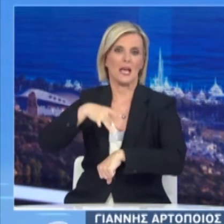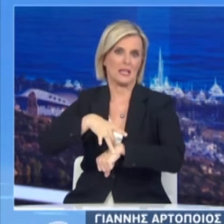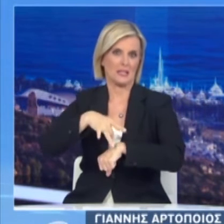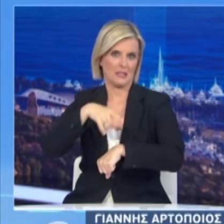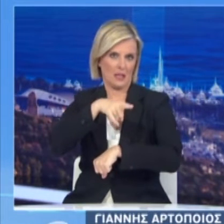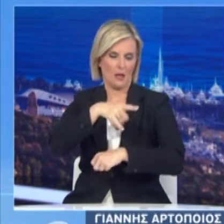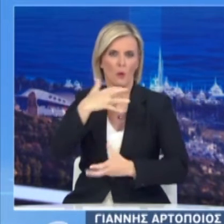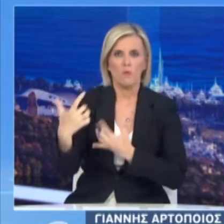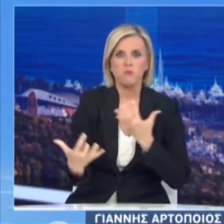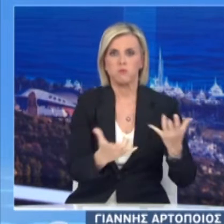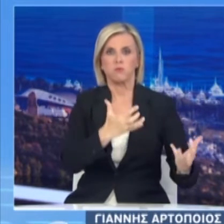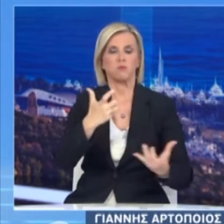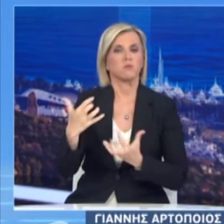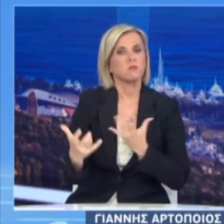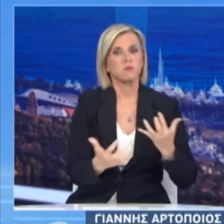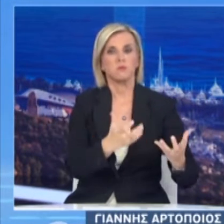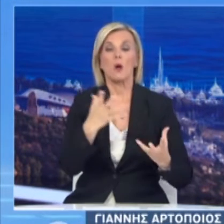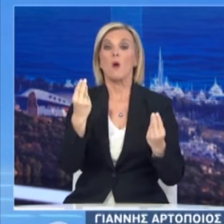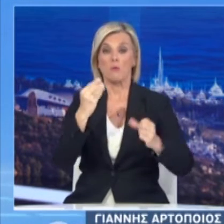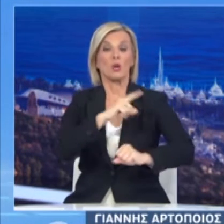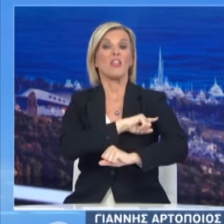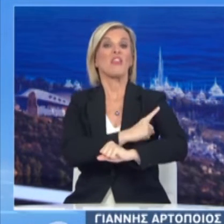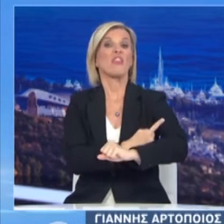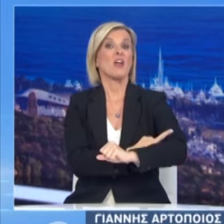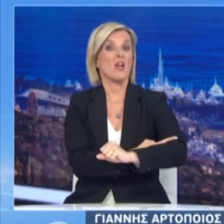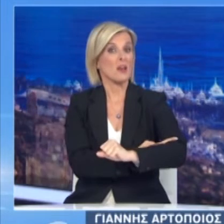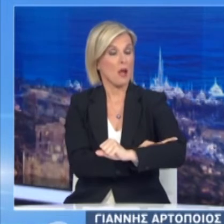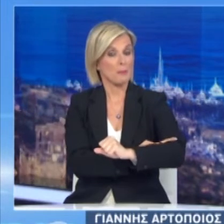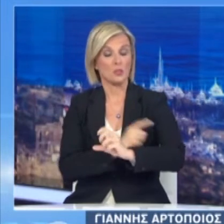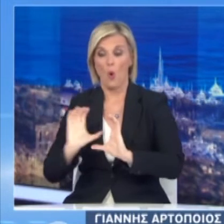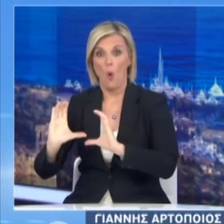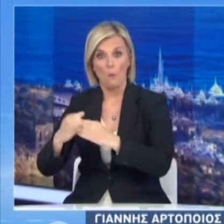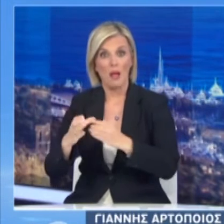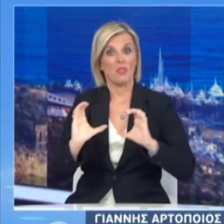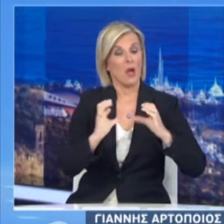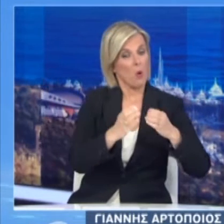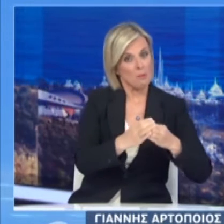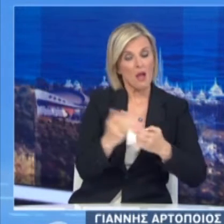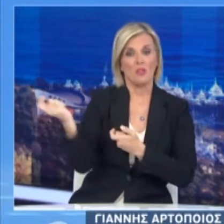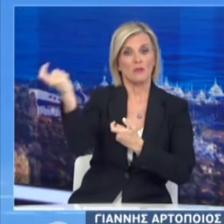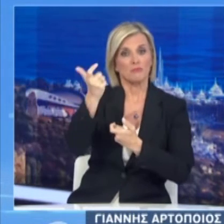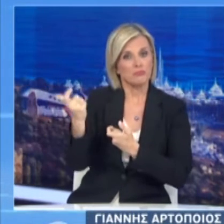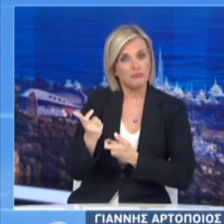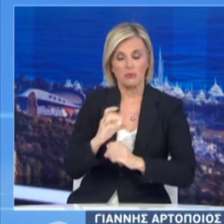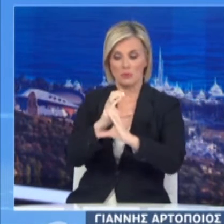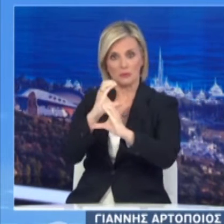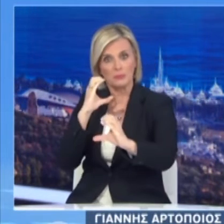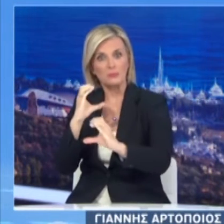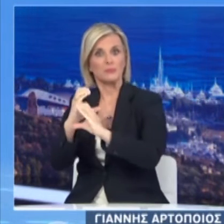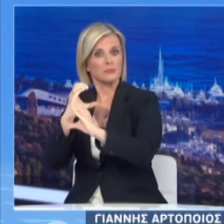Συνεχίζουν δε να επιχειρούν ισχυρές πυροσβεστικές δυνάμεις με τη συνδρομή εθελοντών και υδροφόρων της τοπικής